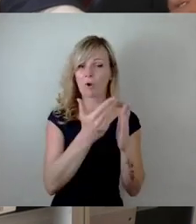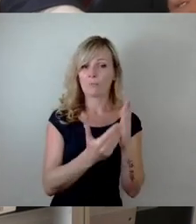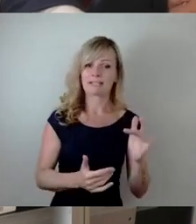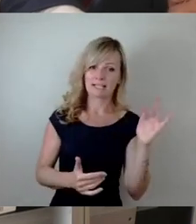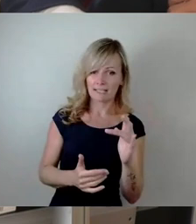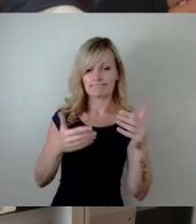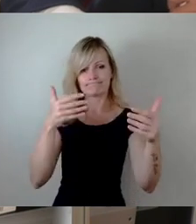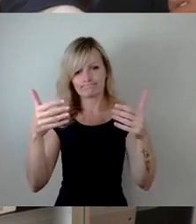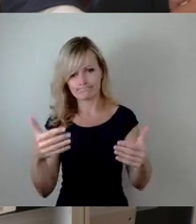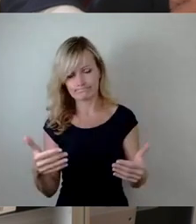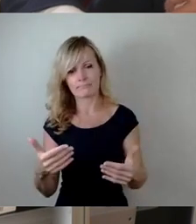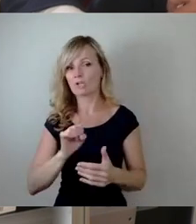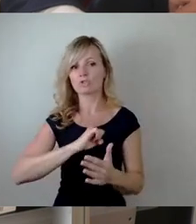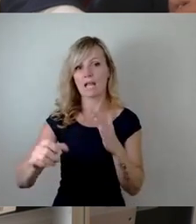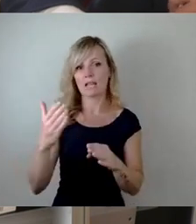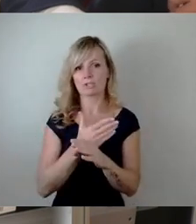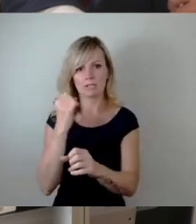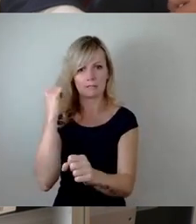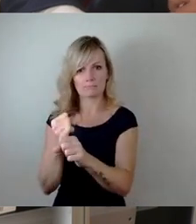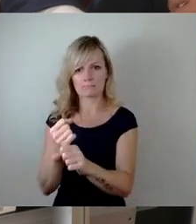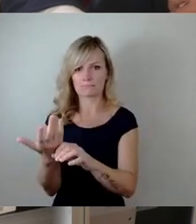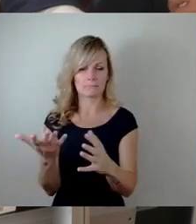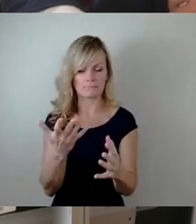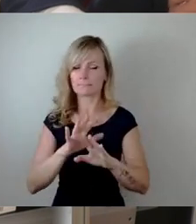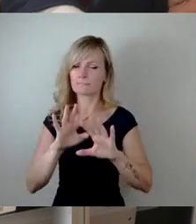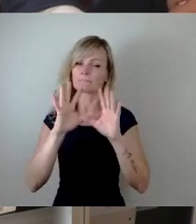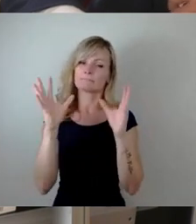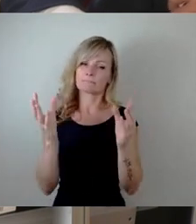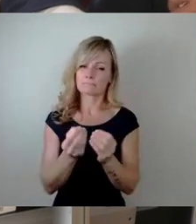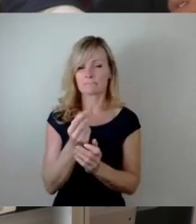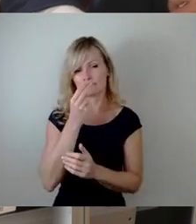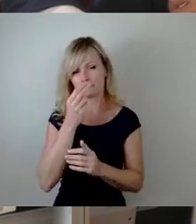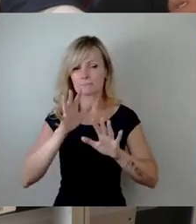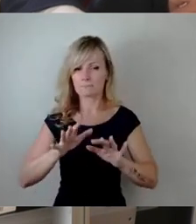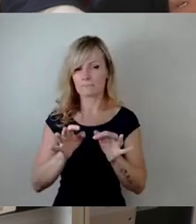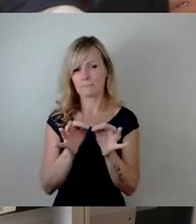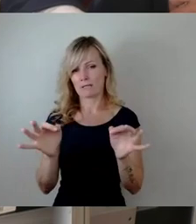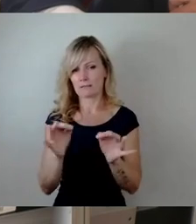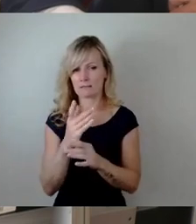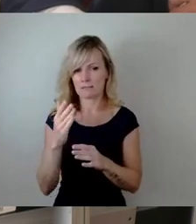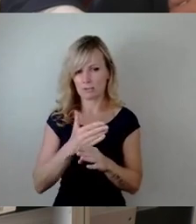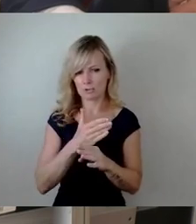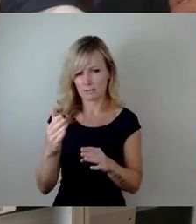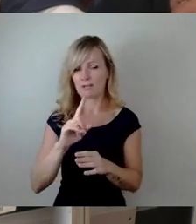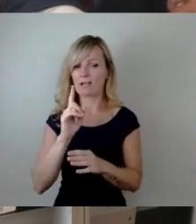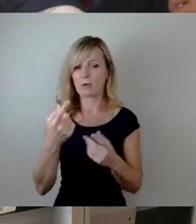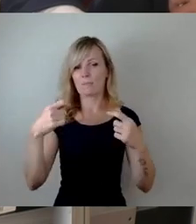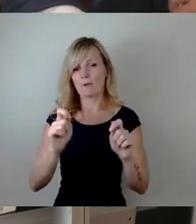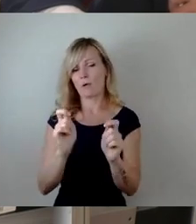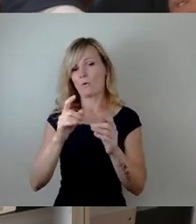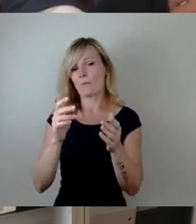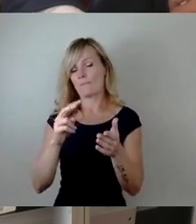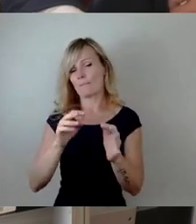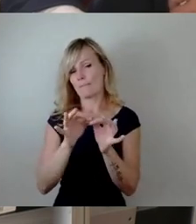Betrachtung der Situation. Diese Betrachtung umfasst auch geplante Baumaßnahmen in der Stadt oder bereits begonnenen